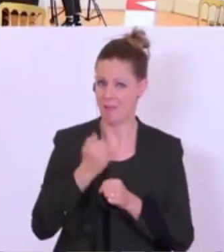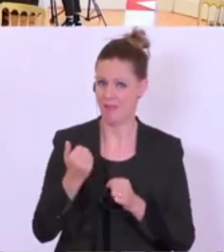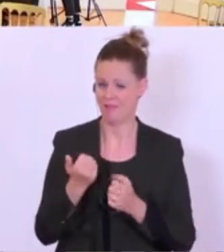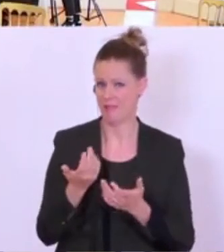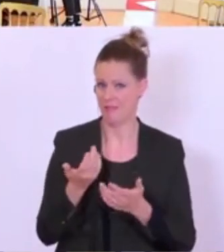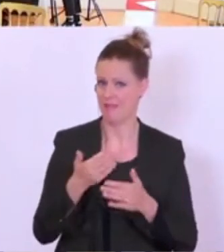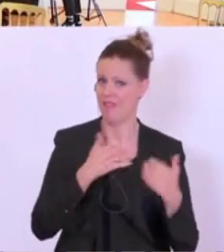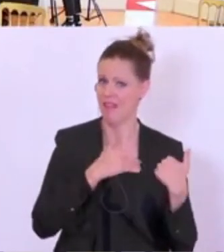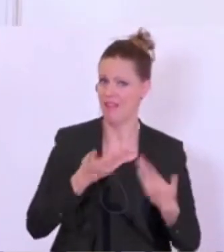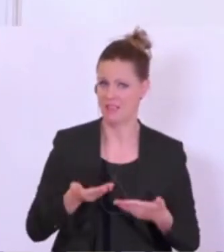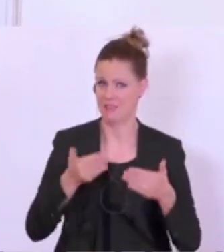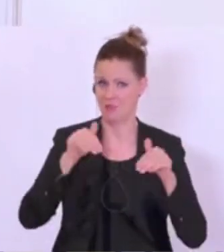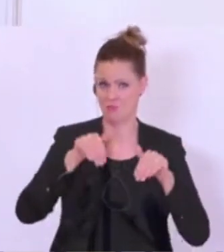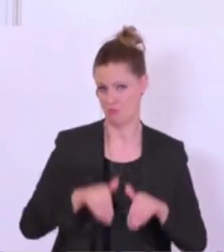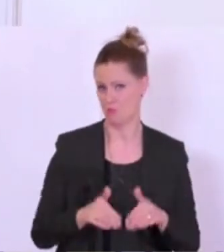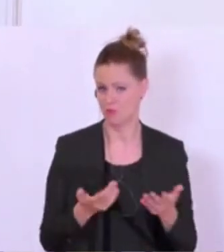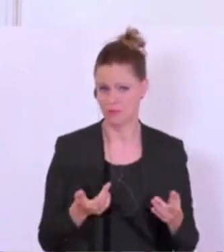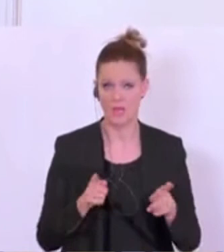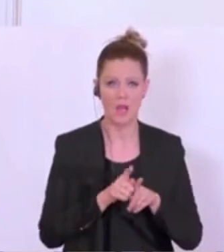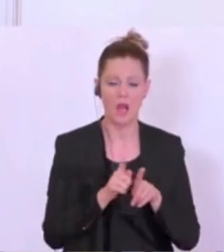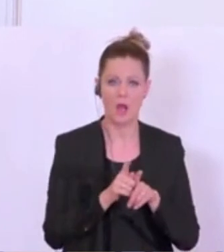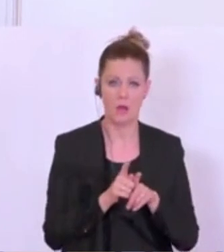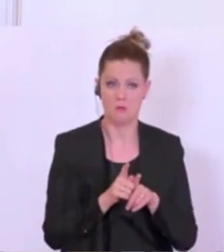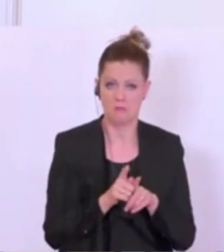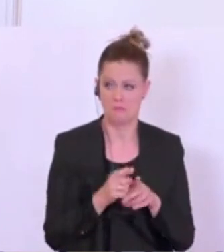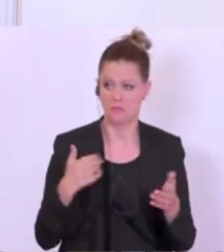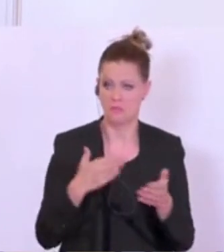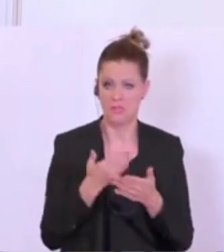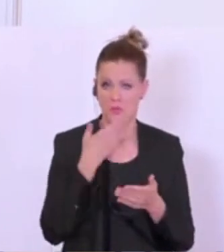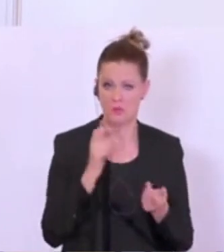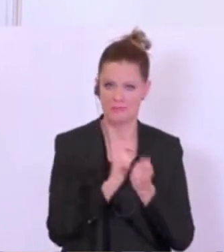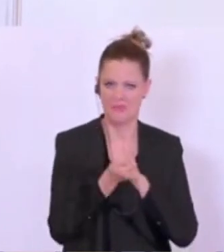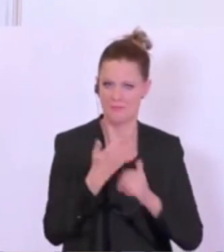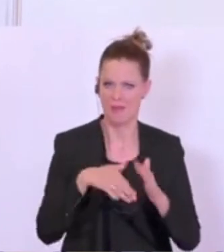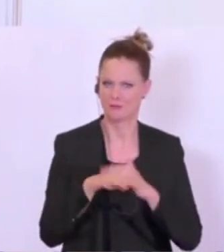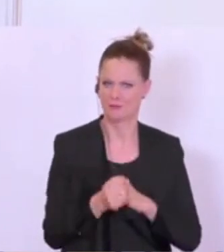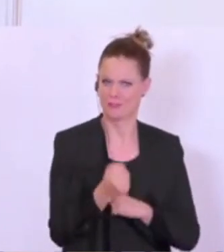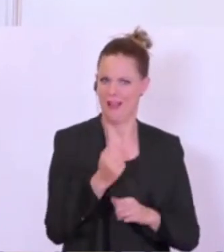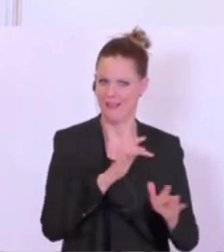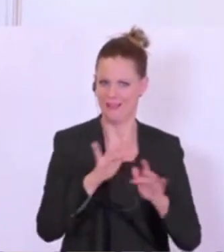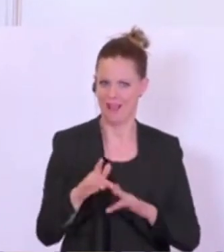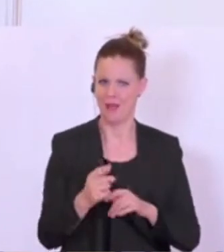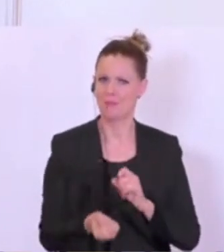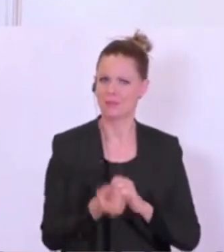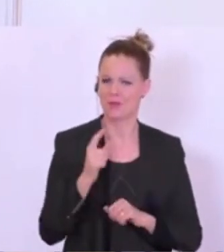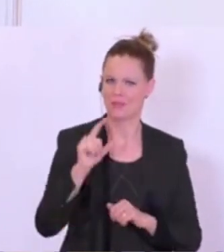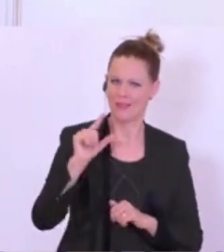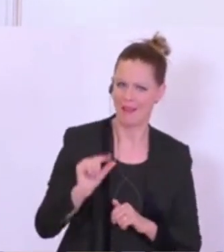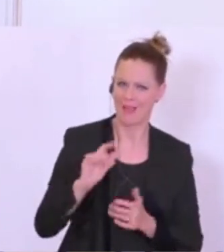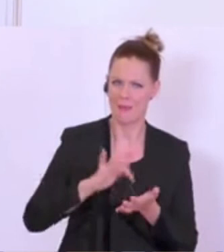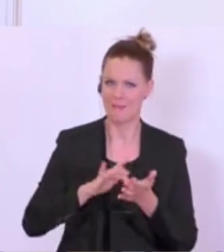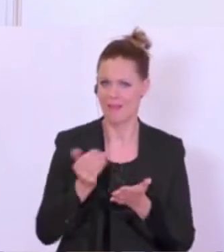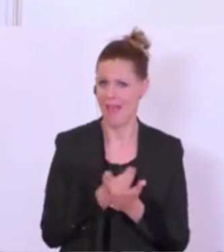sehr wichtiges Element sein muss. Das hat sich jetzt auch nicht geändert. Hat sich eher verstärkt. Gerade im Bereich der kleineren und mittleren Einkommen